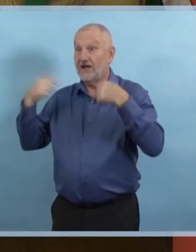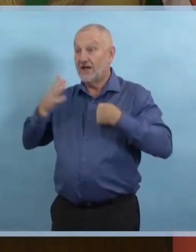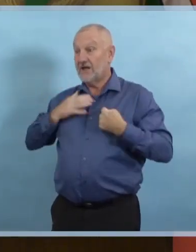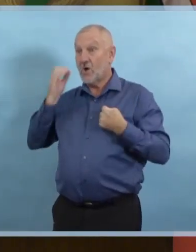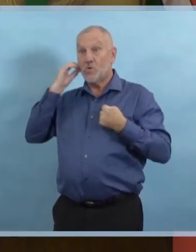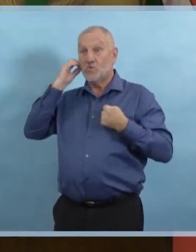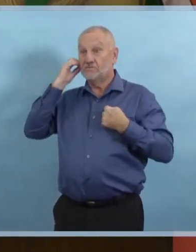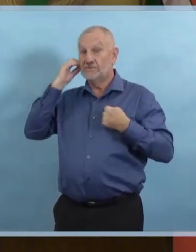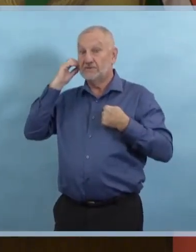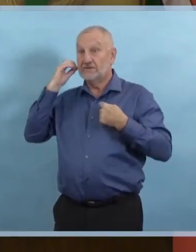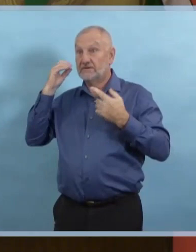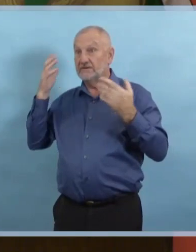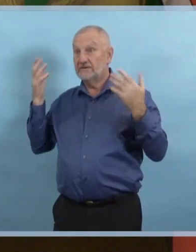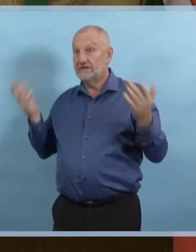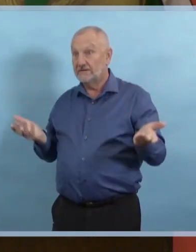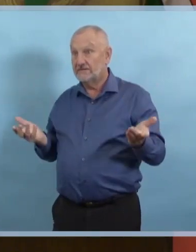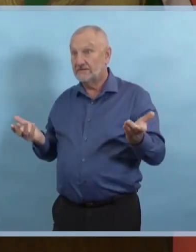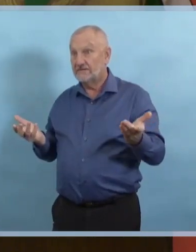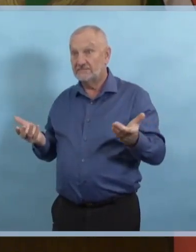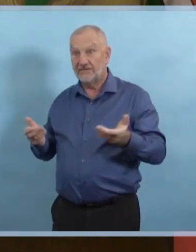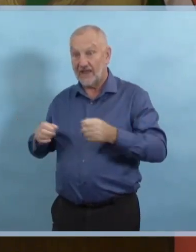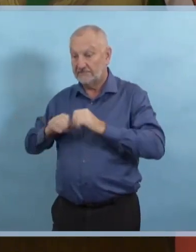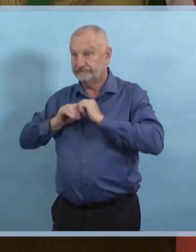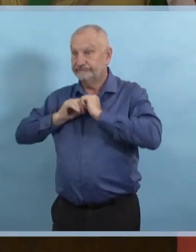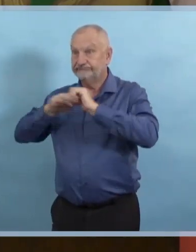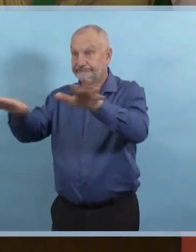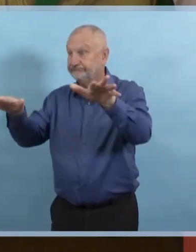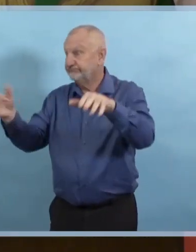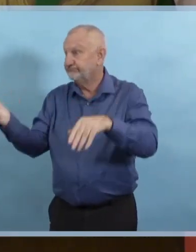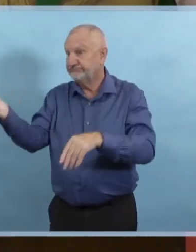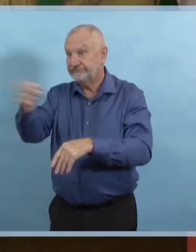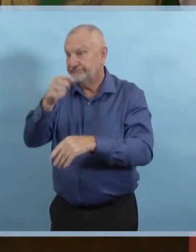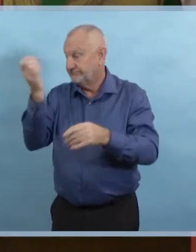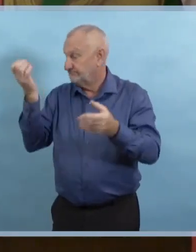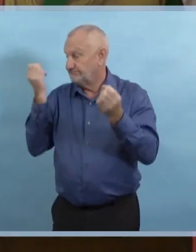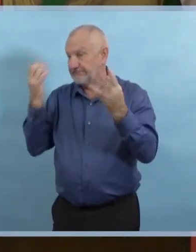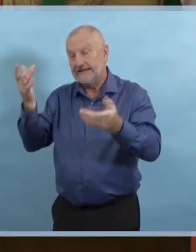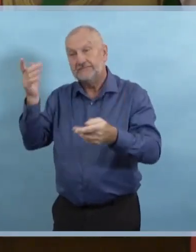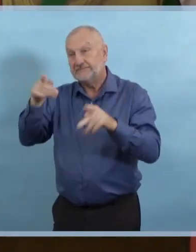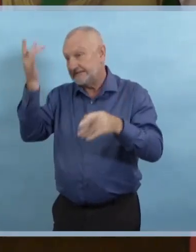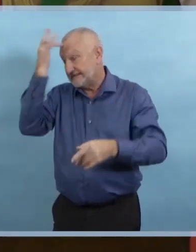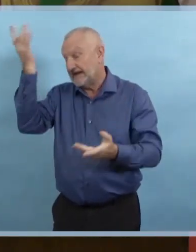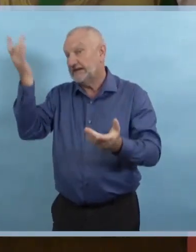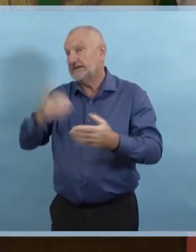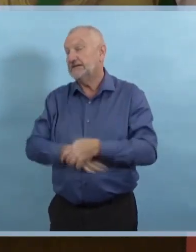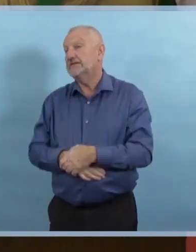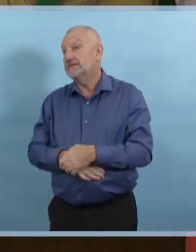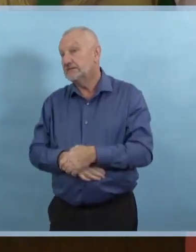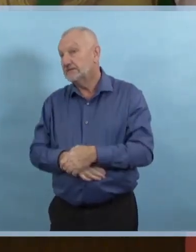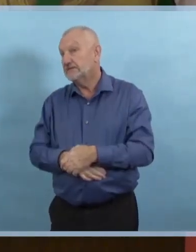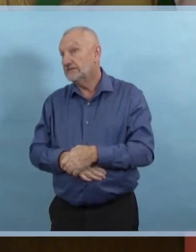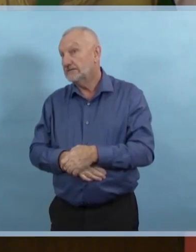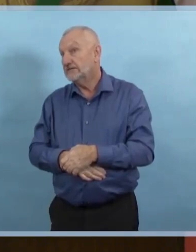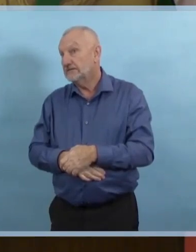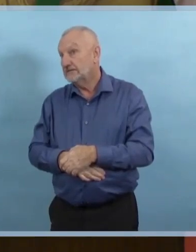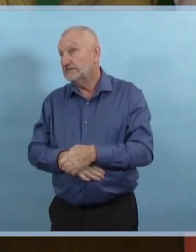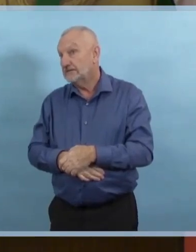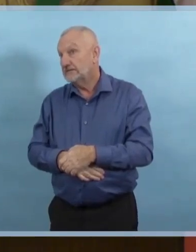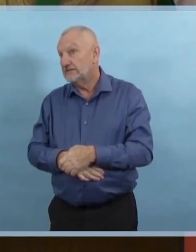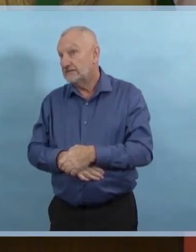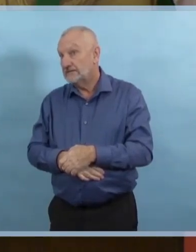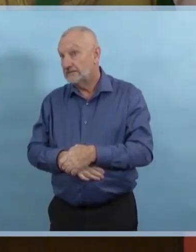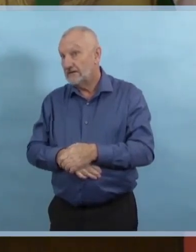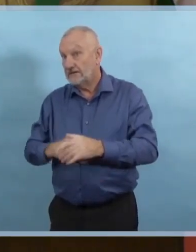Donc, nous devons réduire nos contacts à l'extérieur de la maison. Nous devons changer la façon dont nous faisons les choses pour l'instant.